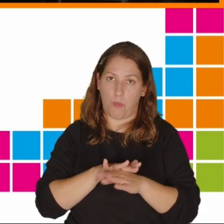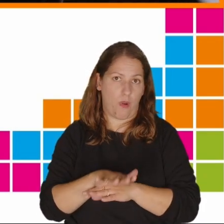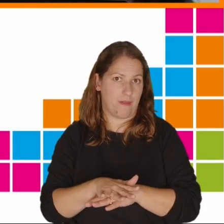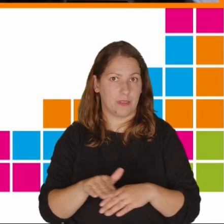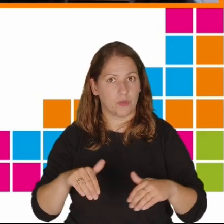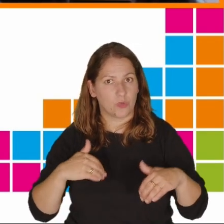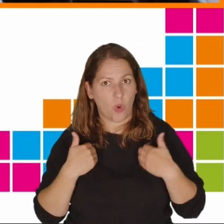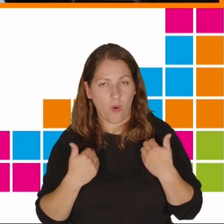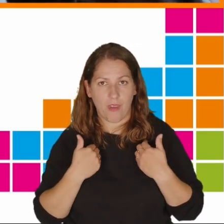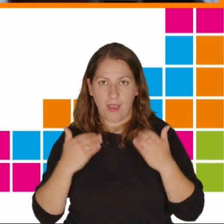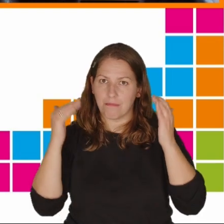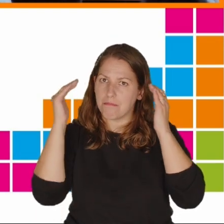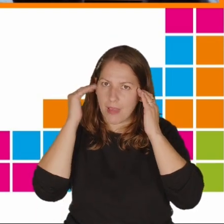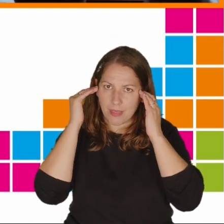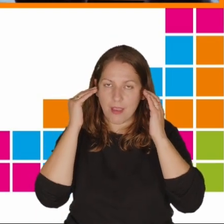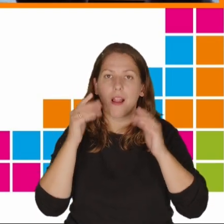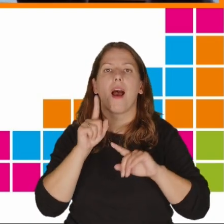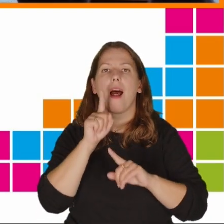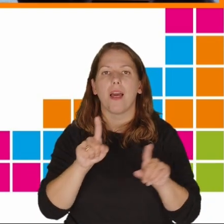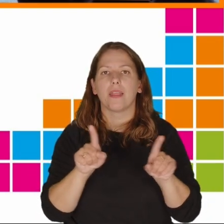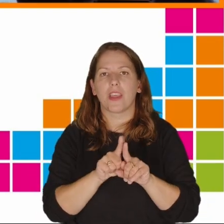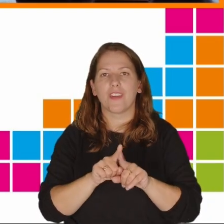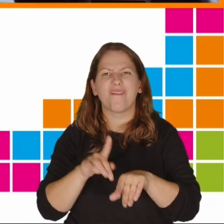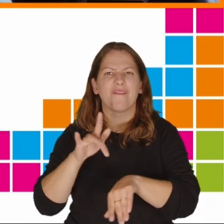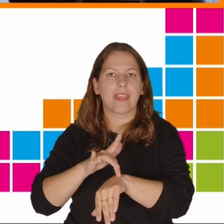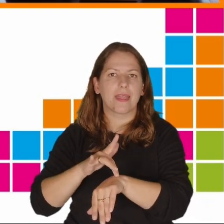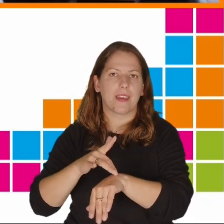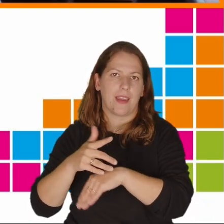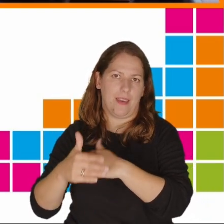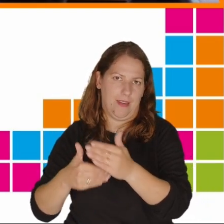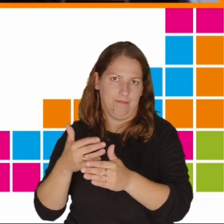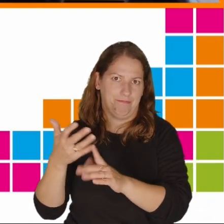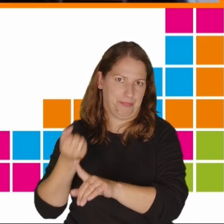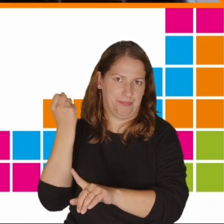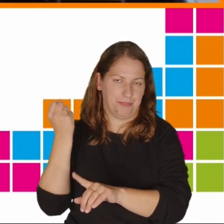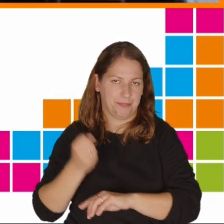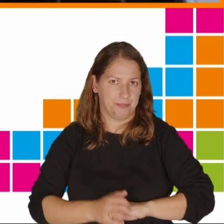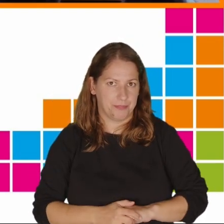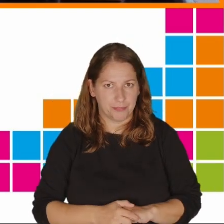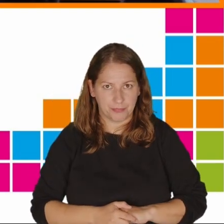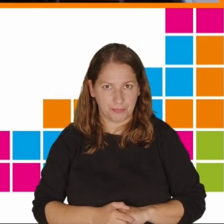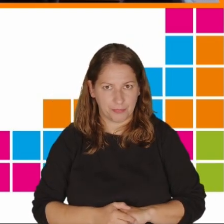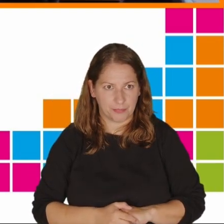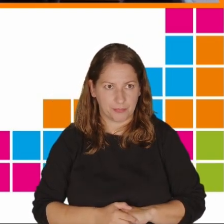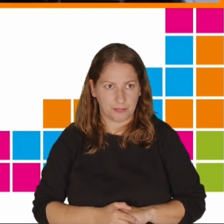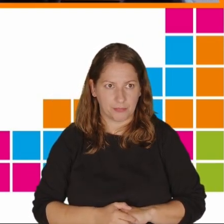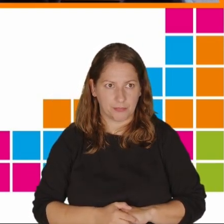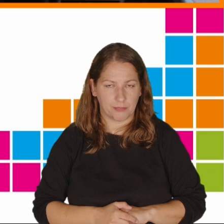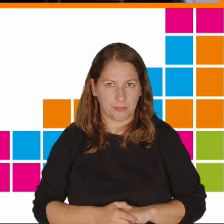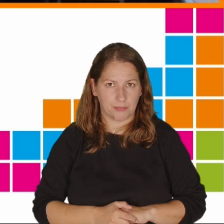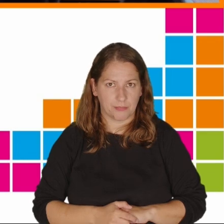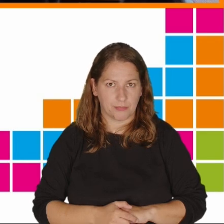zdrowie mentalne, ale także na osiągane wyniki i moje